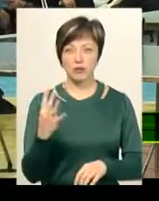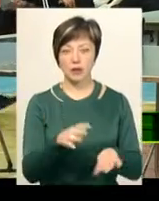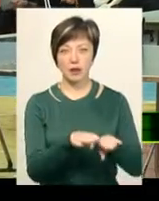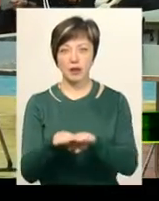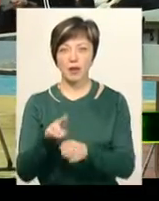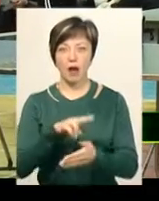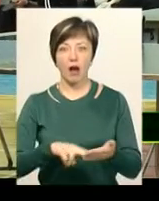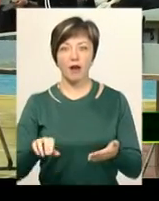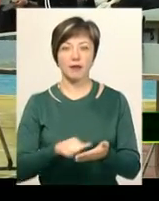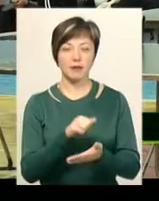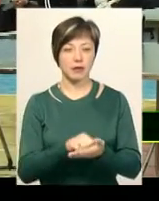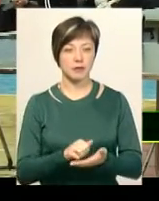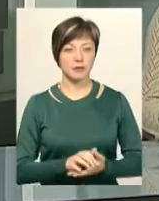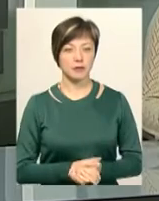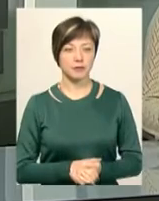рівнів акредитації.